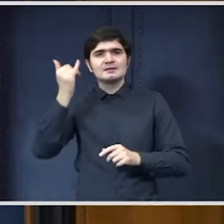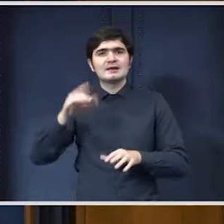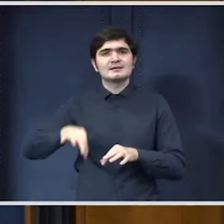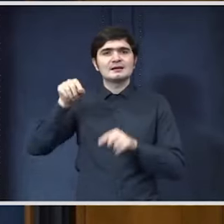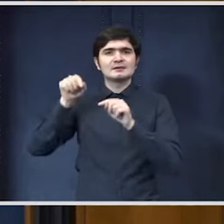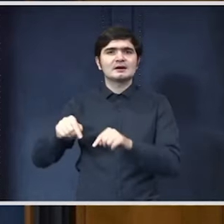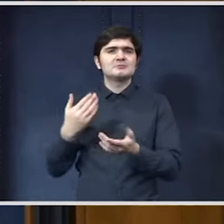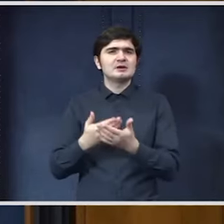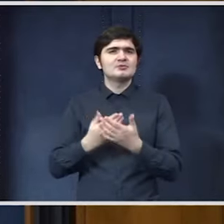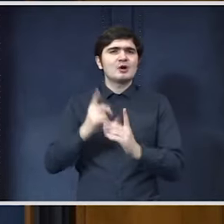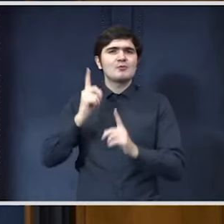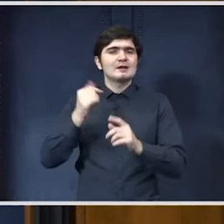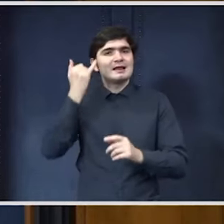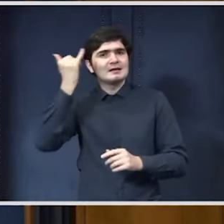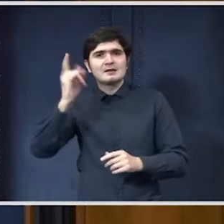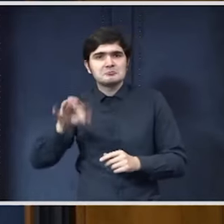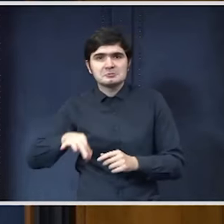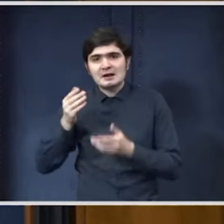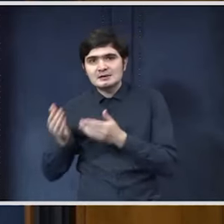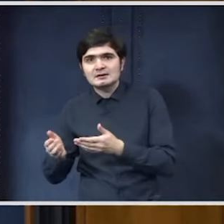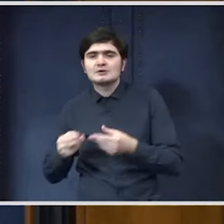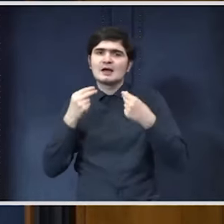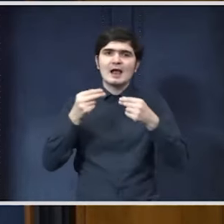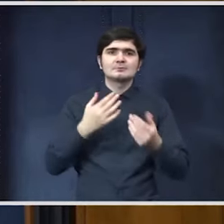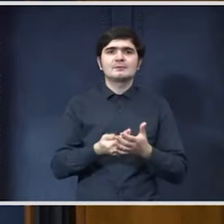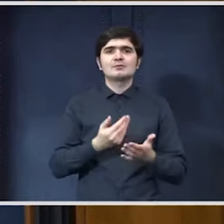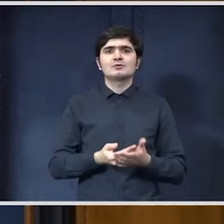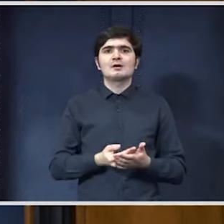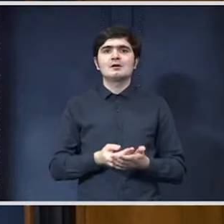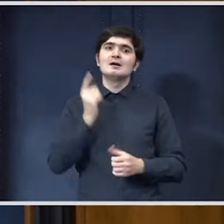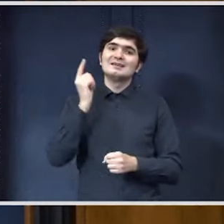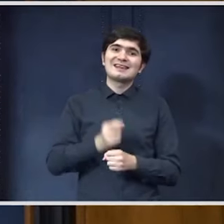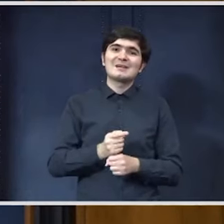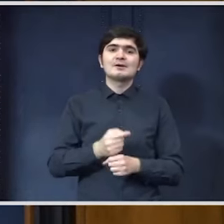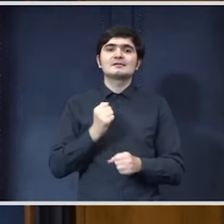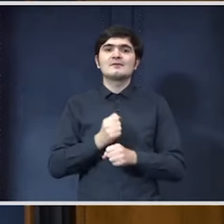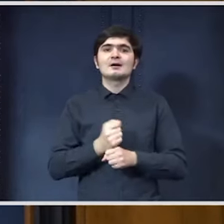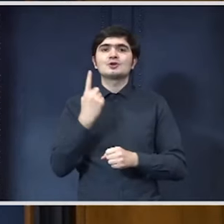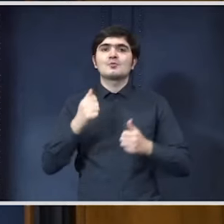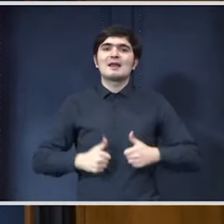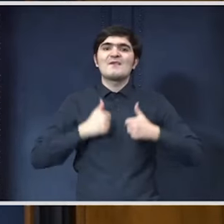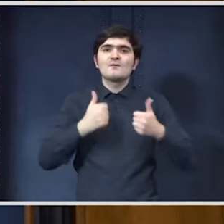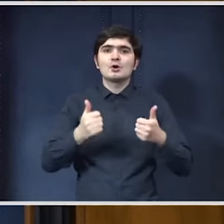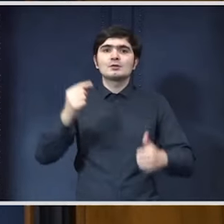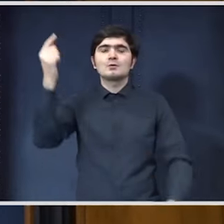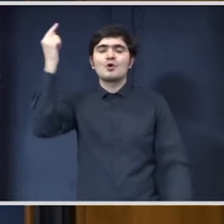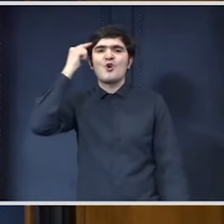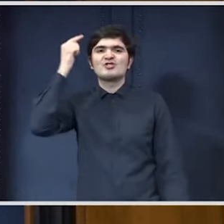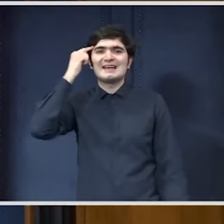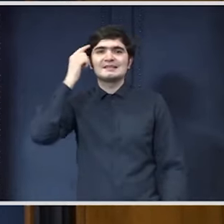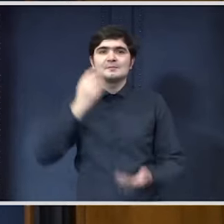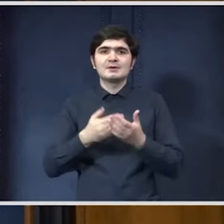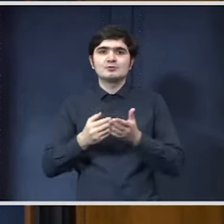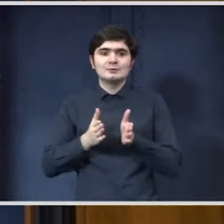aici, de ce anumite idei nu se regăsesc aici, tocmai pentru că trebuie să fie un efort conștient în